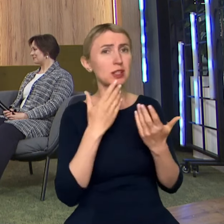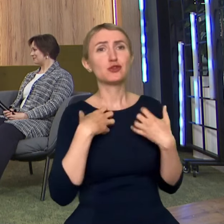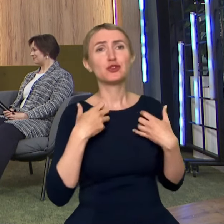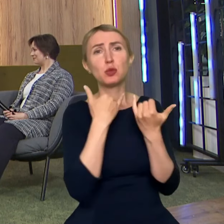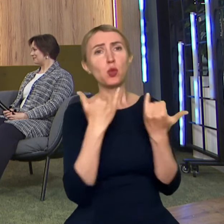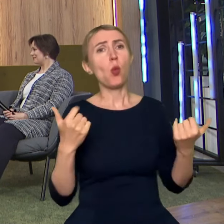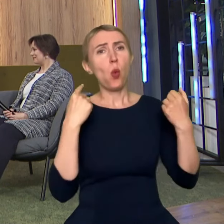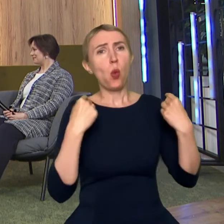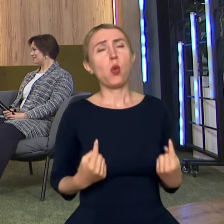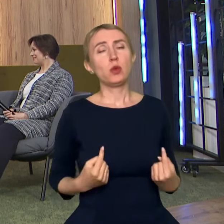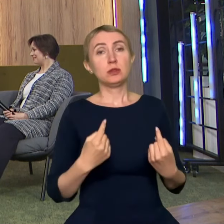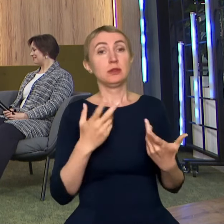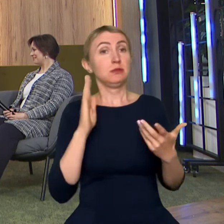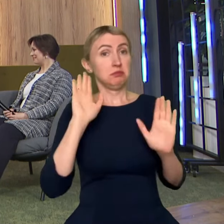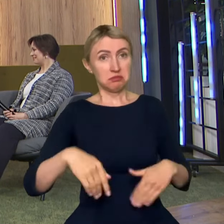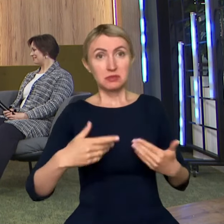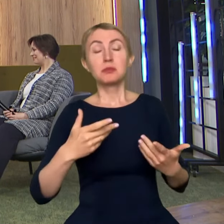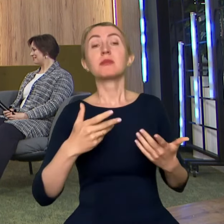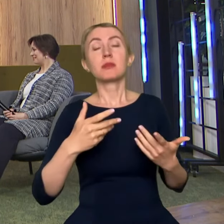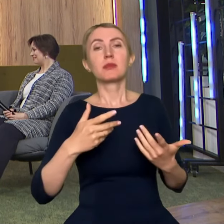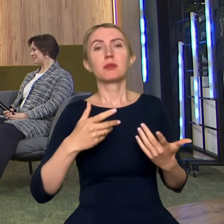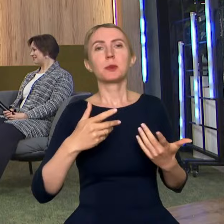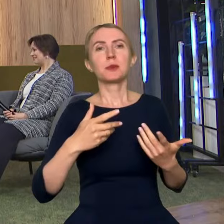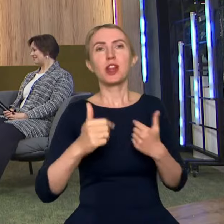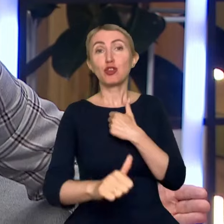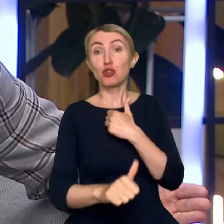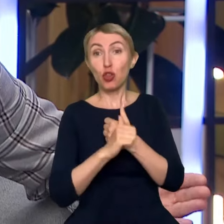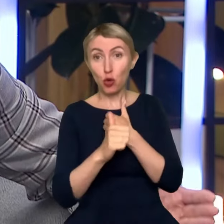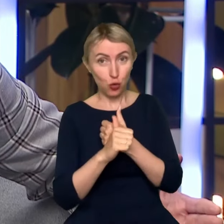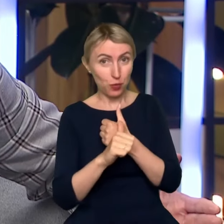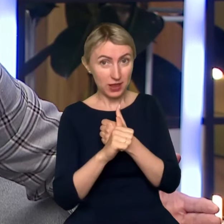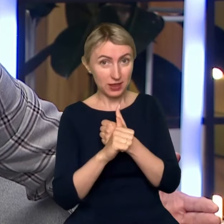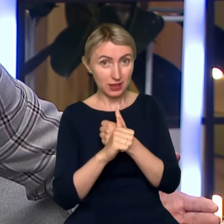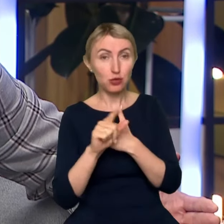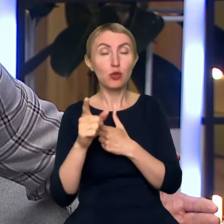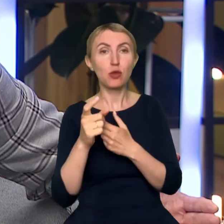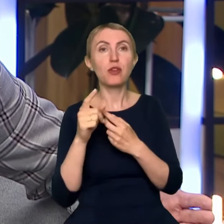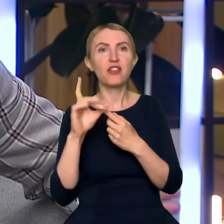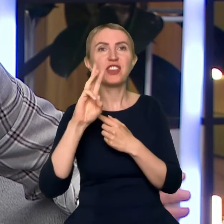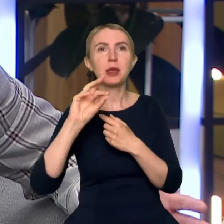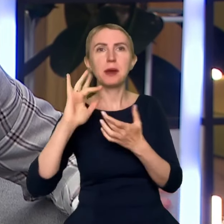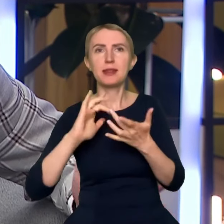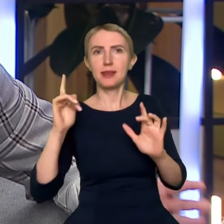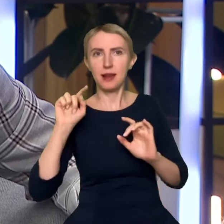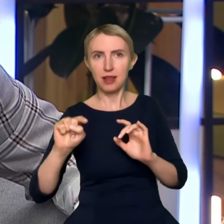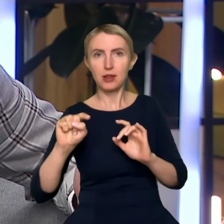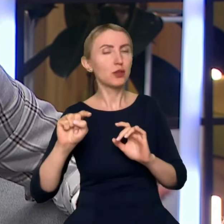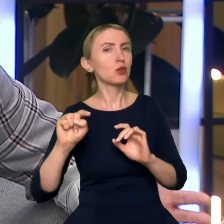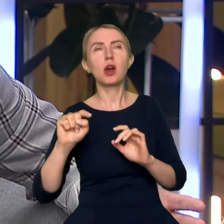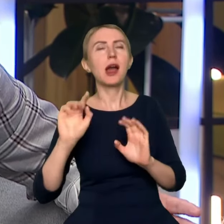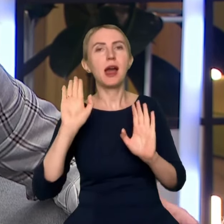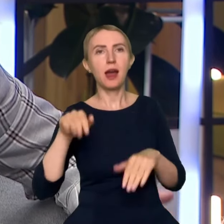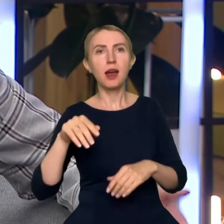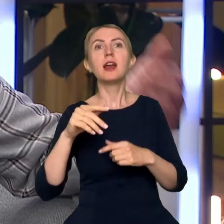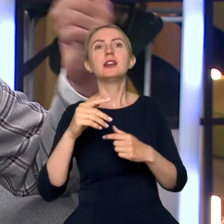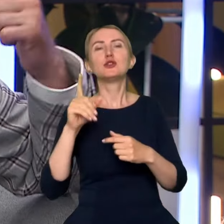że nawet źródła, nawet dokumenty, na które się powołuje Wikipedia, już nie mówiąc o dokumentach sztucznie